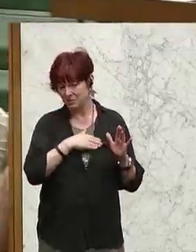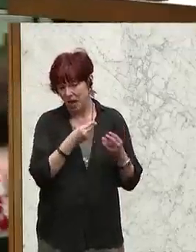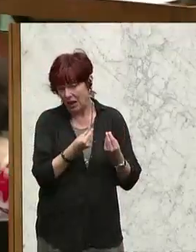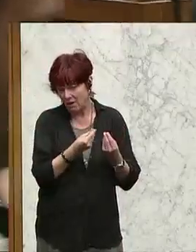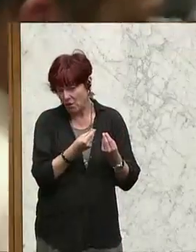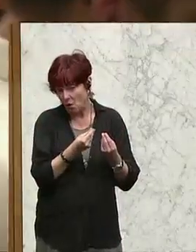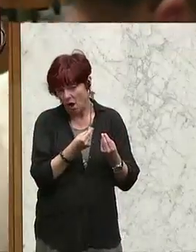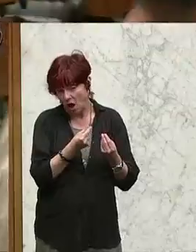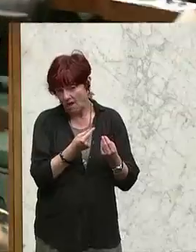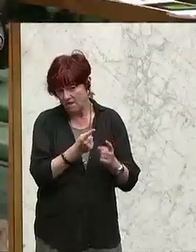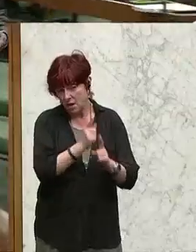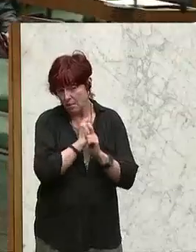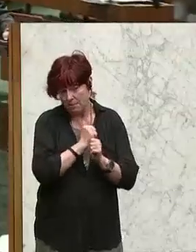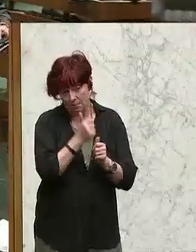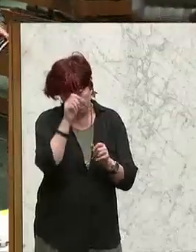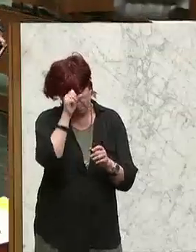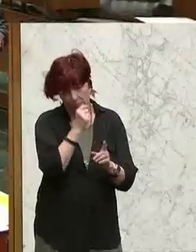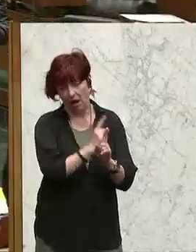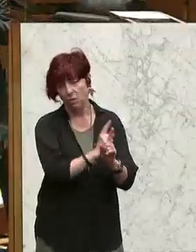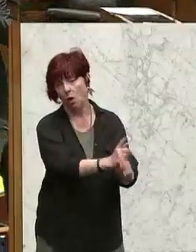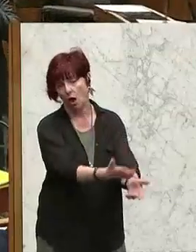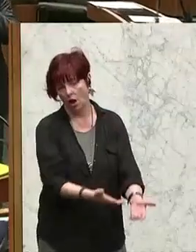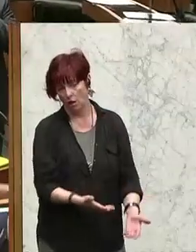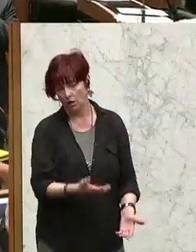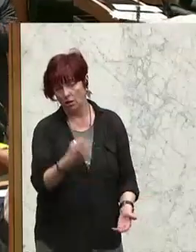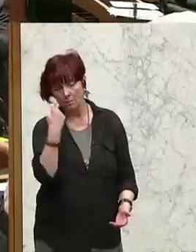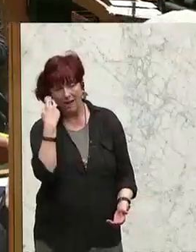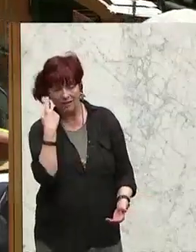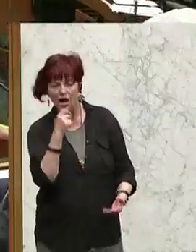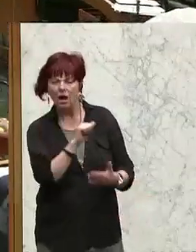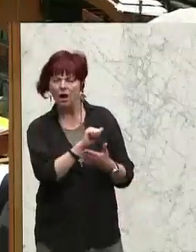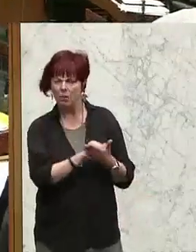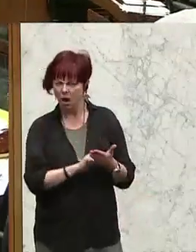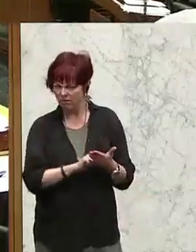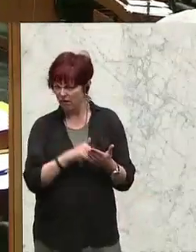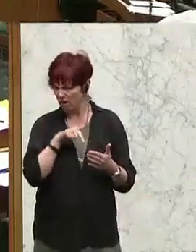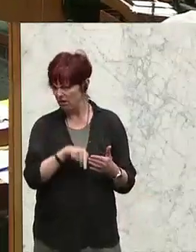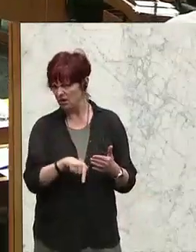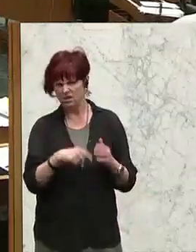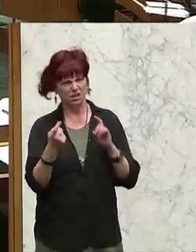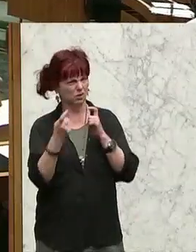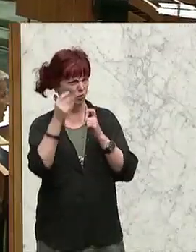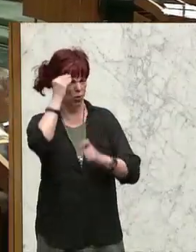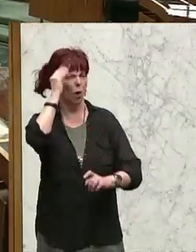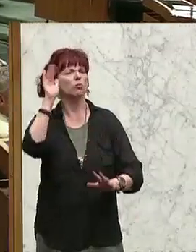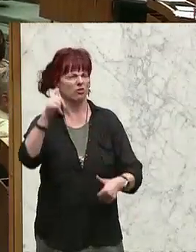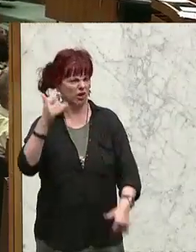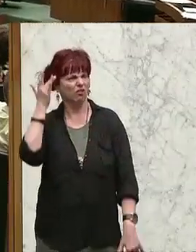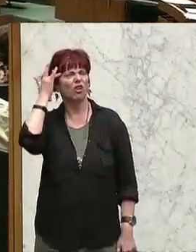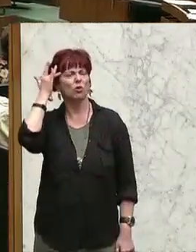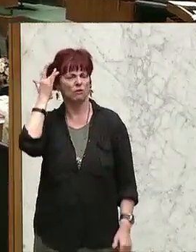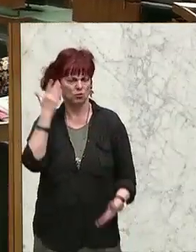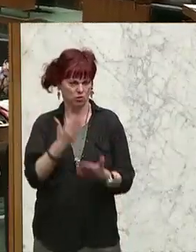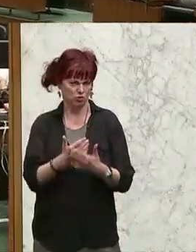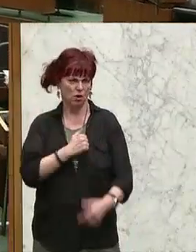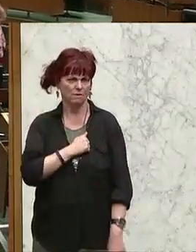Und ich habe mir am Anfang dieser unsäglichen Diskussion gedacht, es wird die Vernunft siegen. Die Vernunft bei